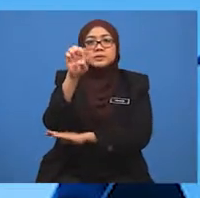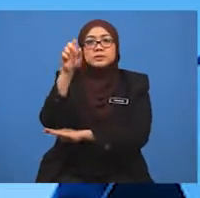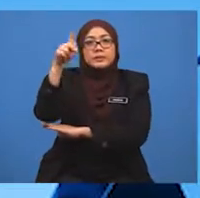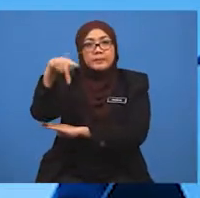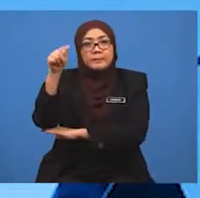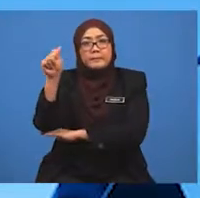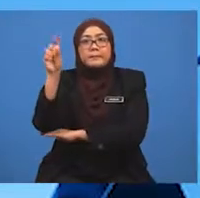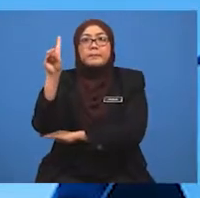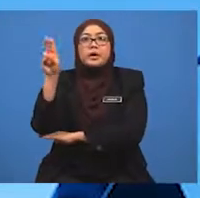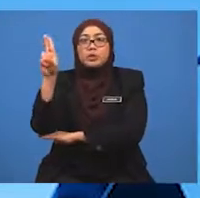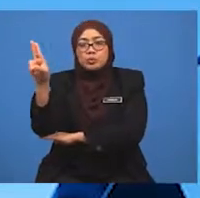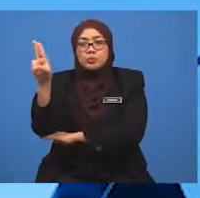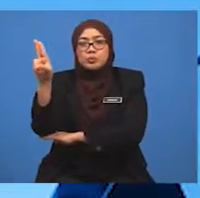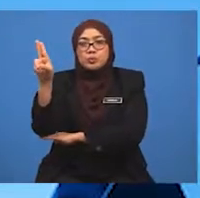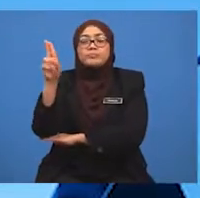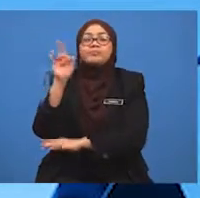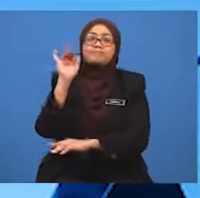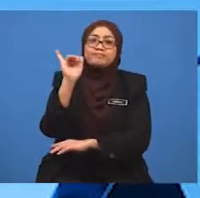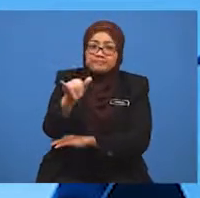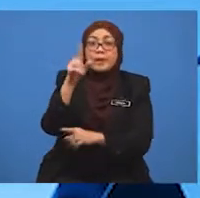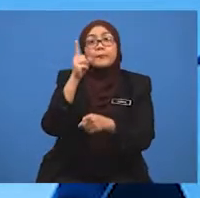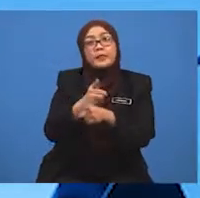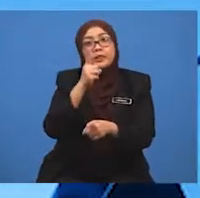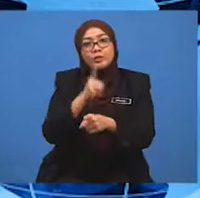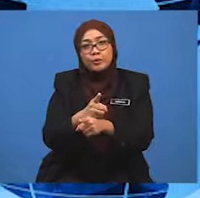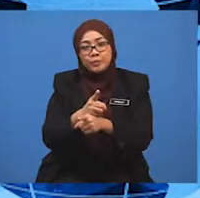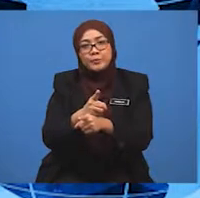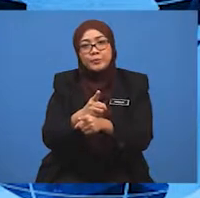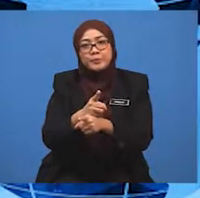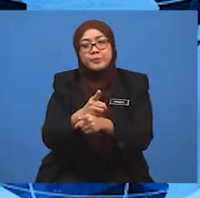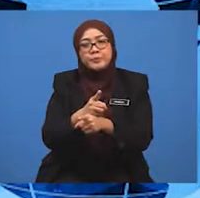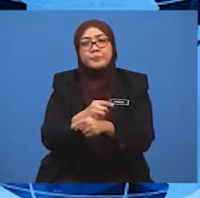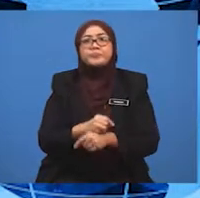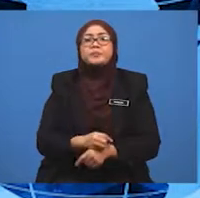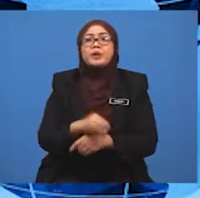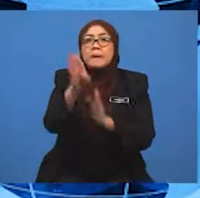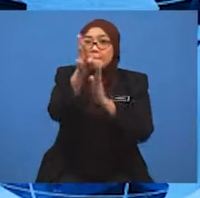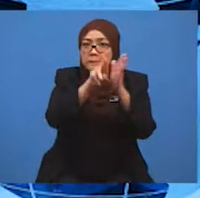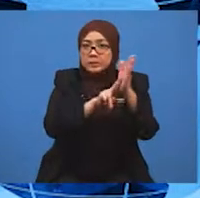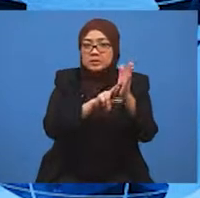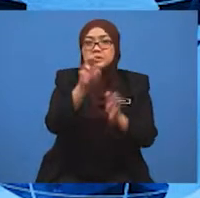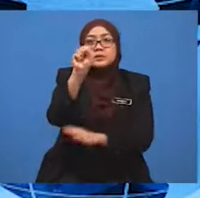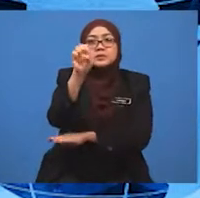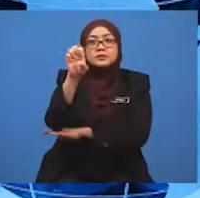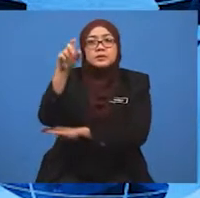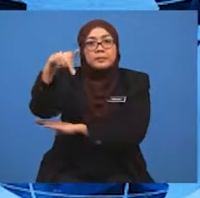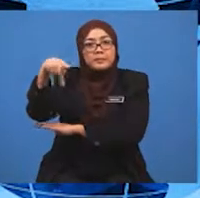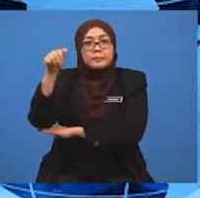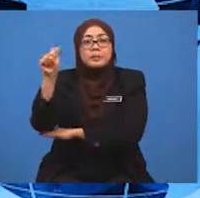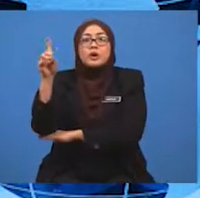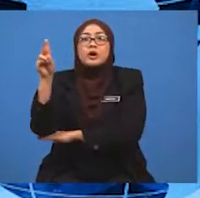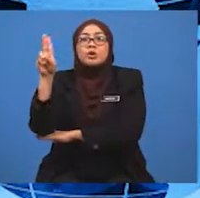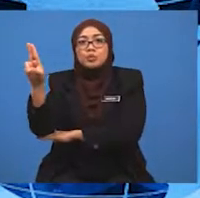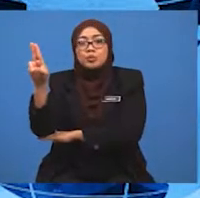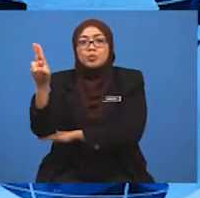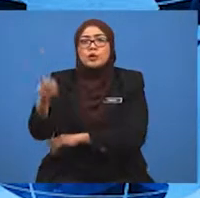Ya, betul. Pandai anak murid cikgu. Bersepadu bermaksud berkaitan